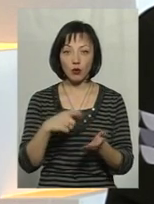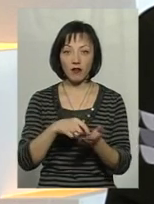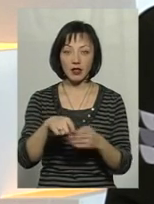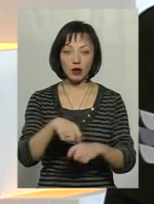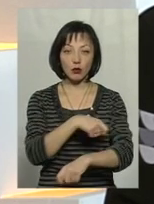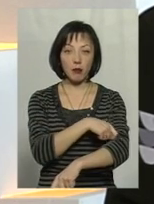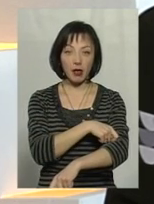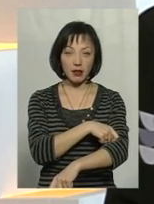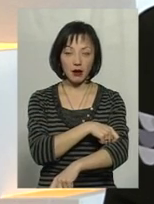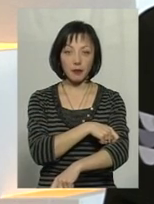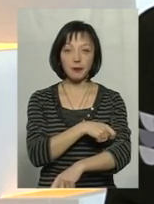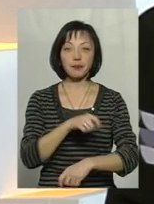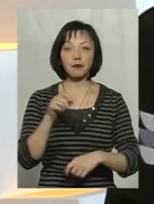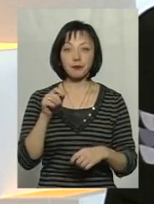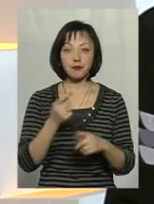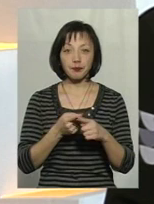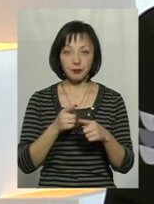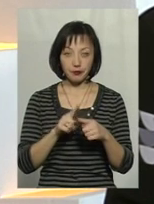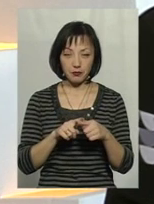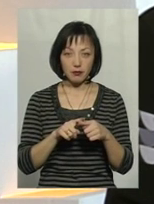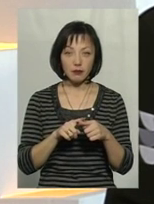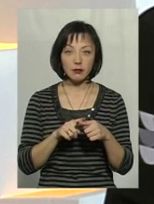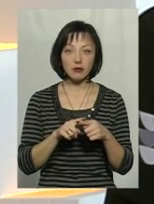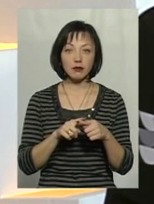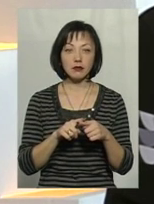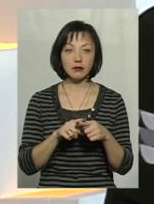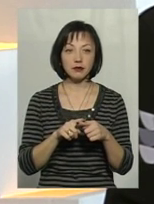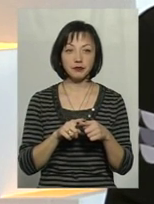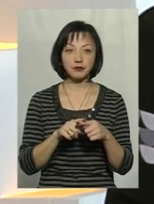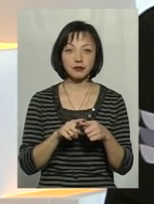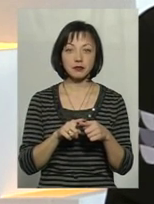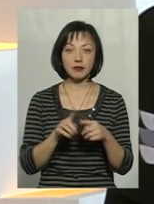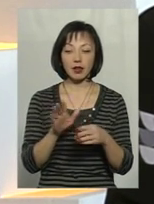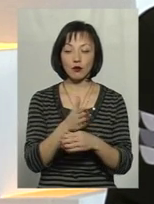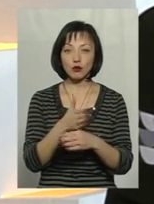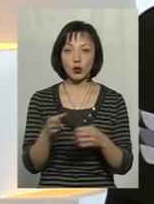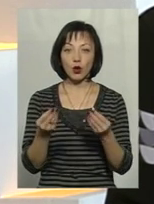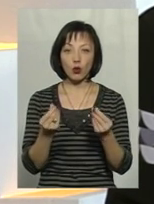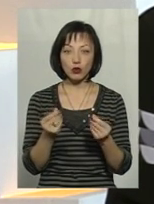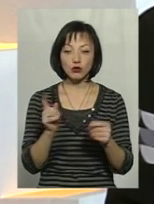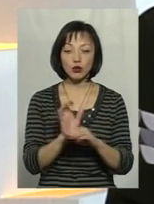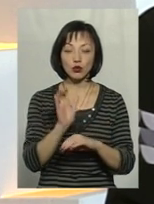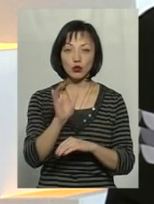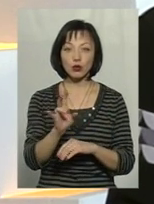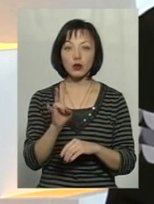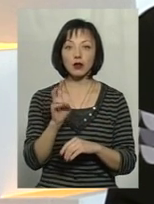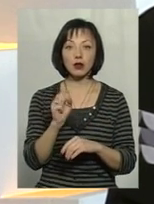метра в розподілі тих коштів, що йдуть на